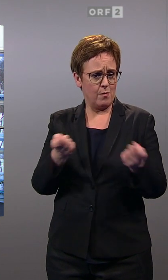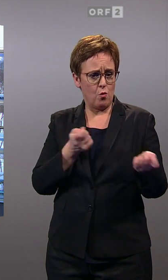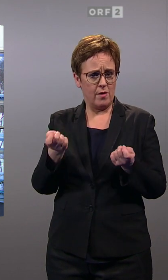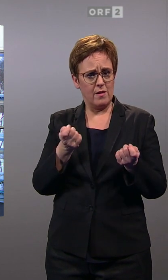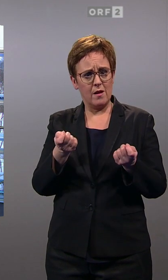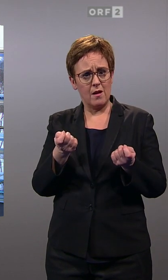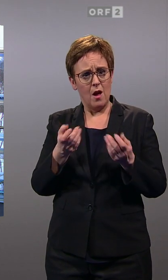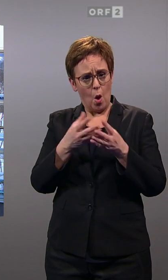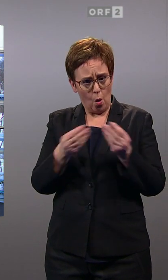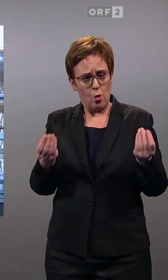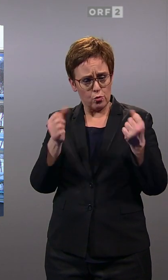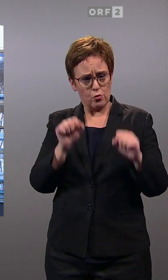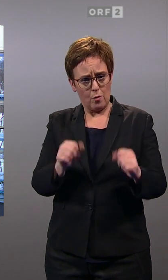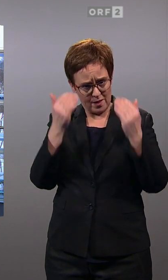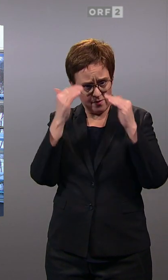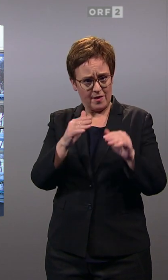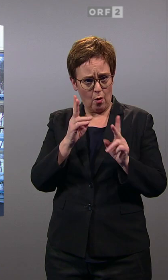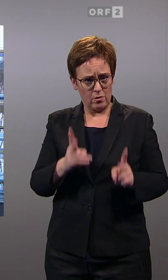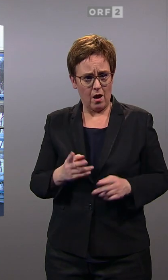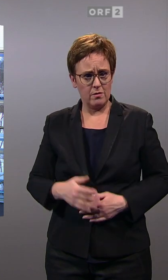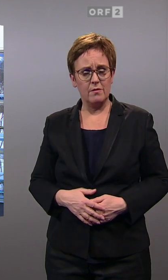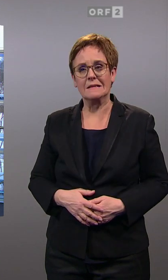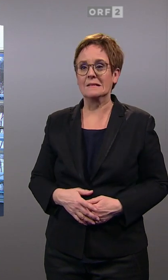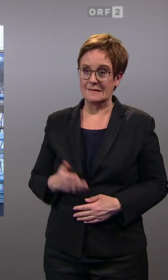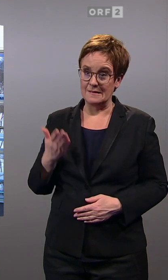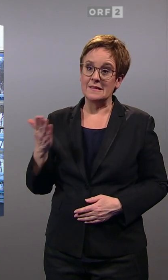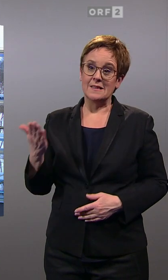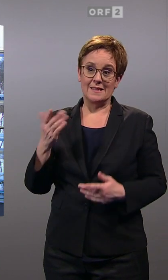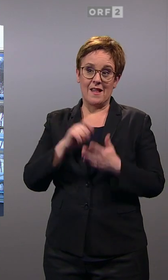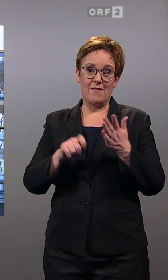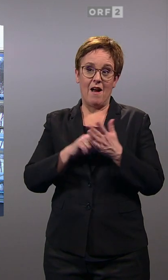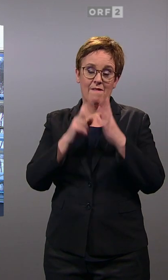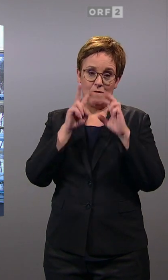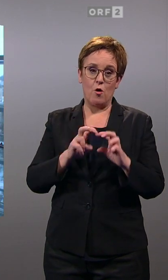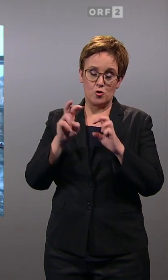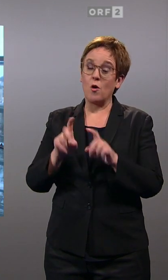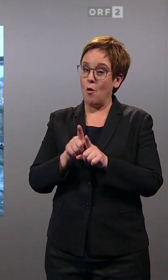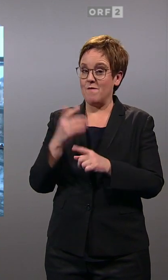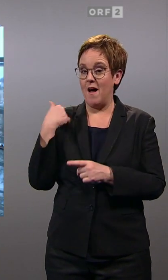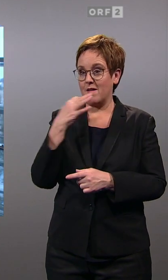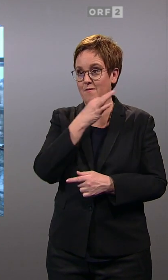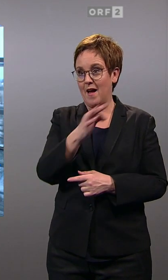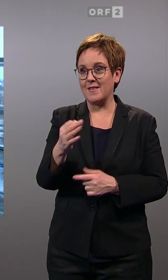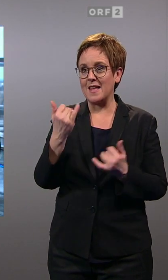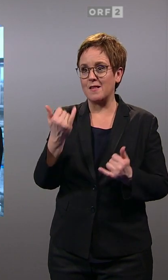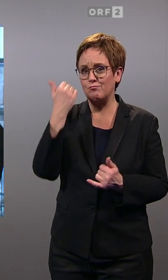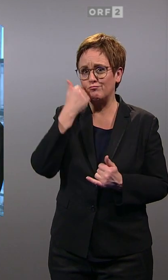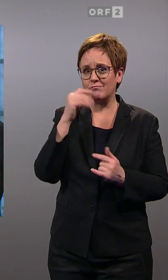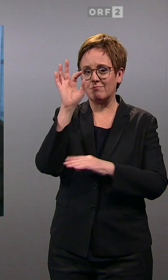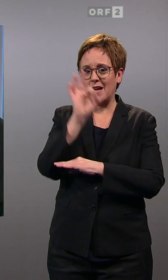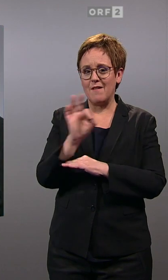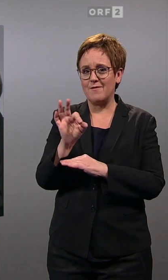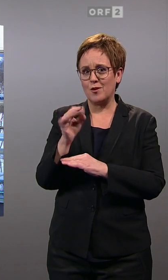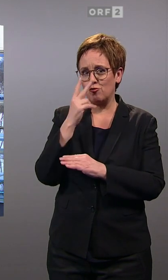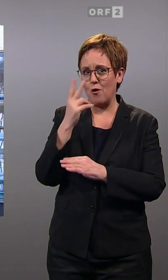Lösungskompetenzen zugetraut? Wir haben genau das in unserer Wahlforschung auch abgefragt und ich bitte es, die Regie, die Grafik mit den